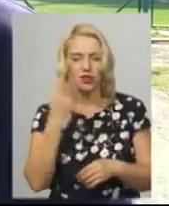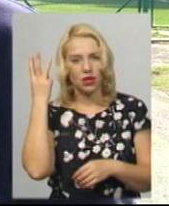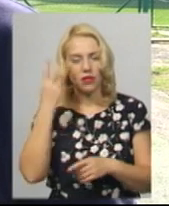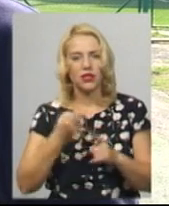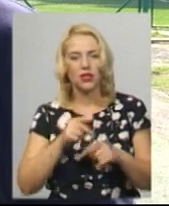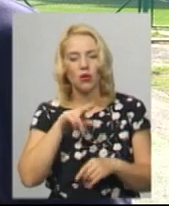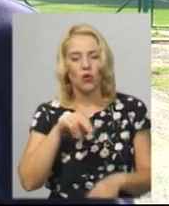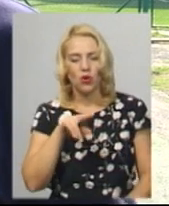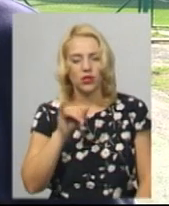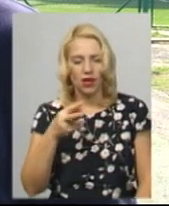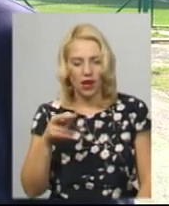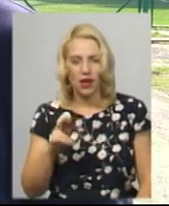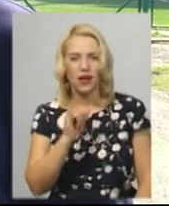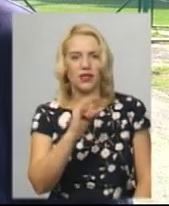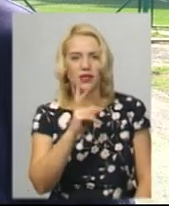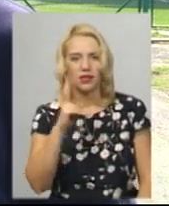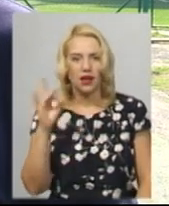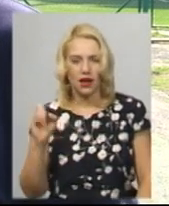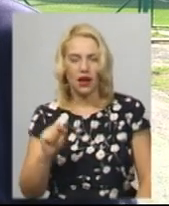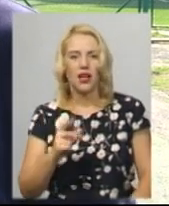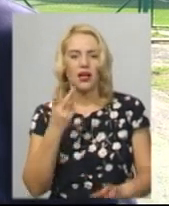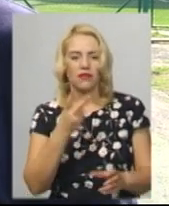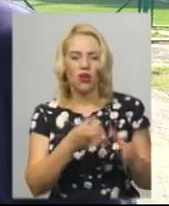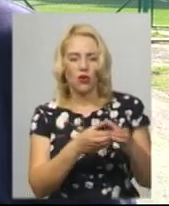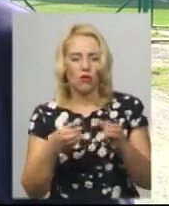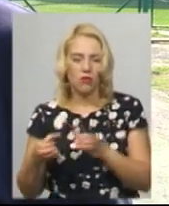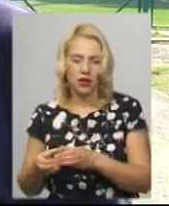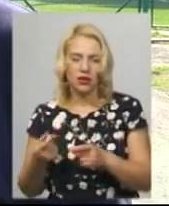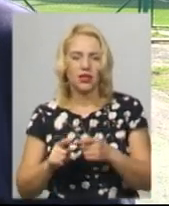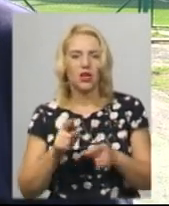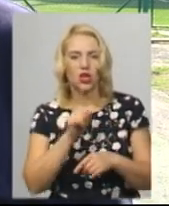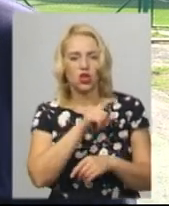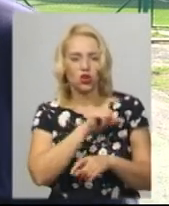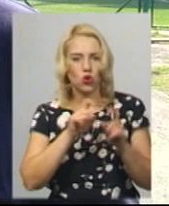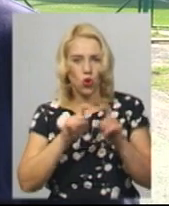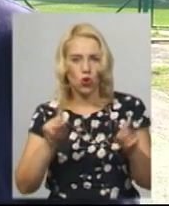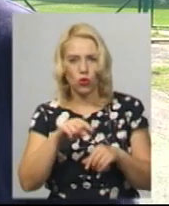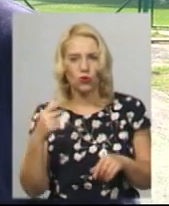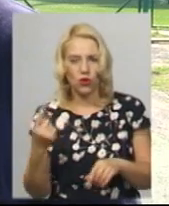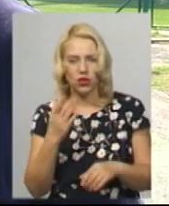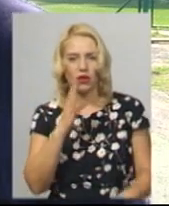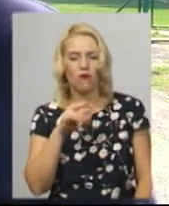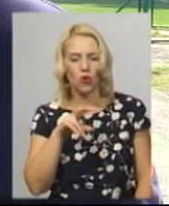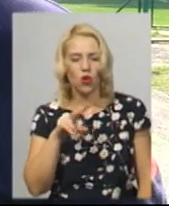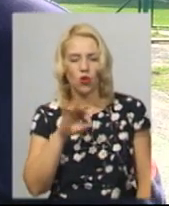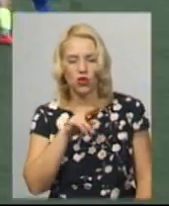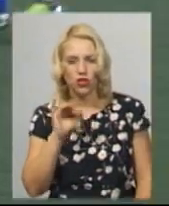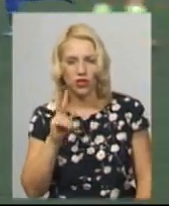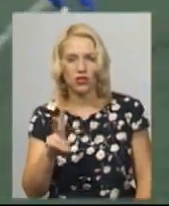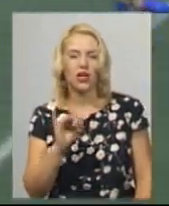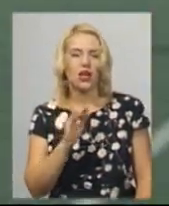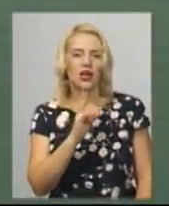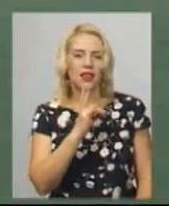«Поділля», «Іскра», дві команди ДСШ номер один 2005-2006 року. А також команда Волочийська і місто Нетішень.